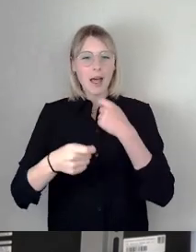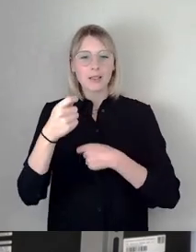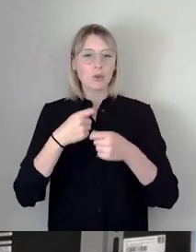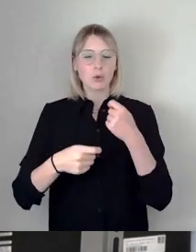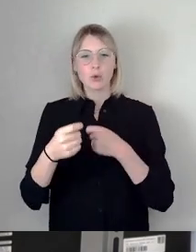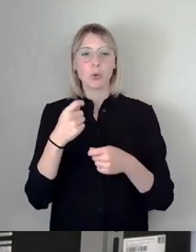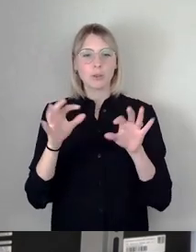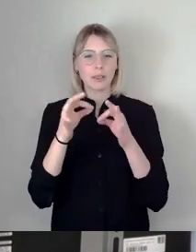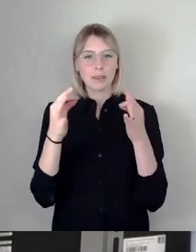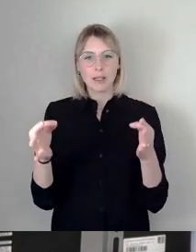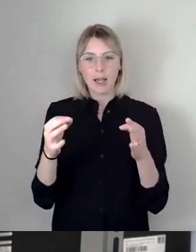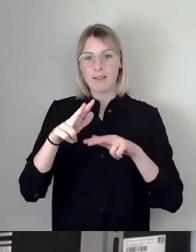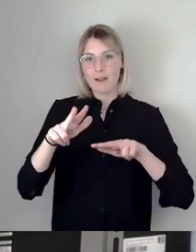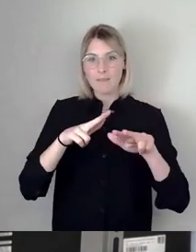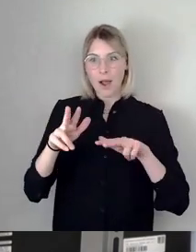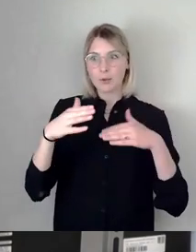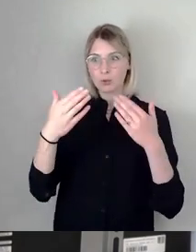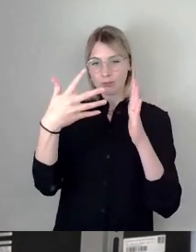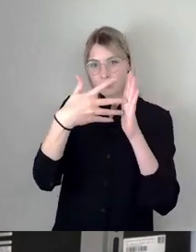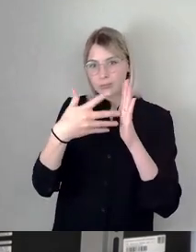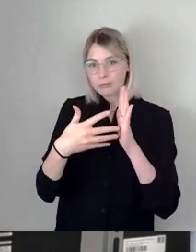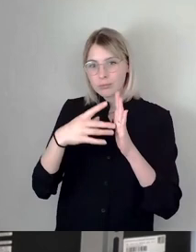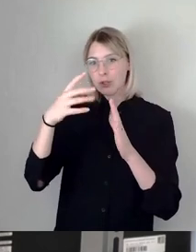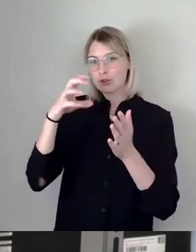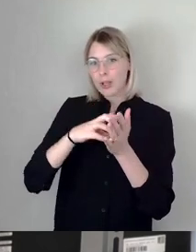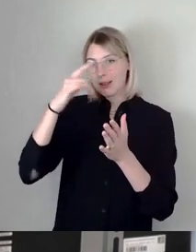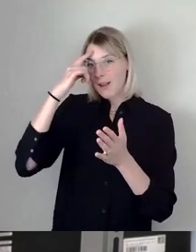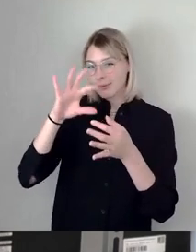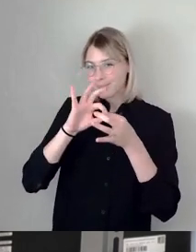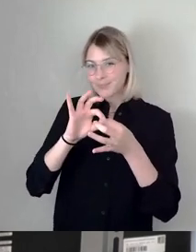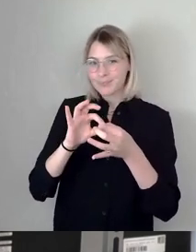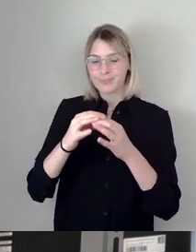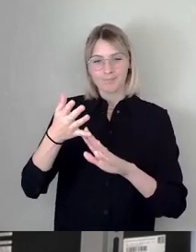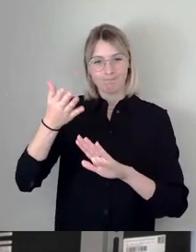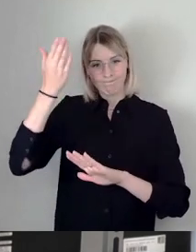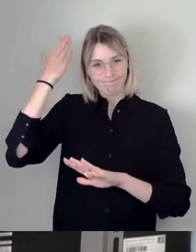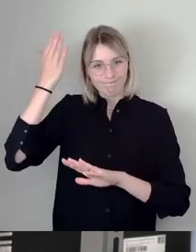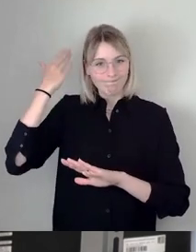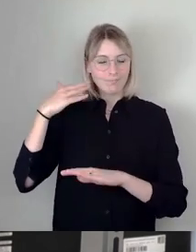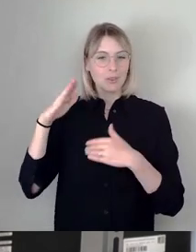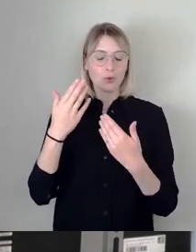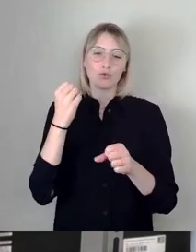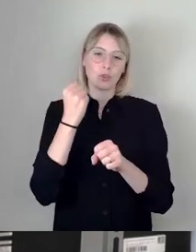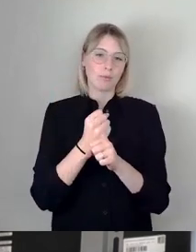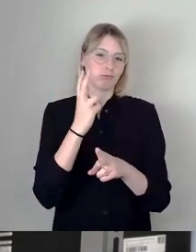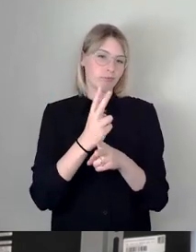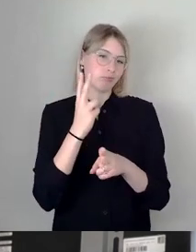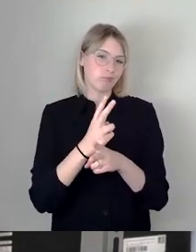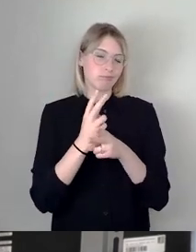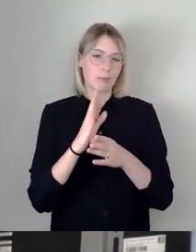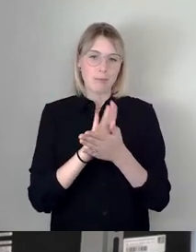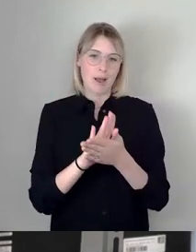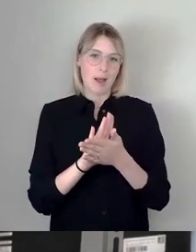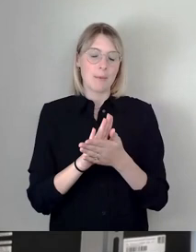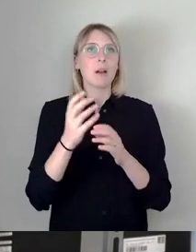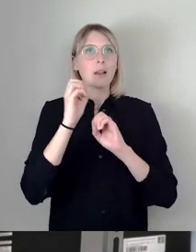Richtlinienkompetenz und Kontrolle durch den Stadtrat war in den vergangenen Jahren immer gewährleistet. Das mag trocken und schnöde